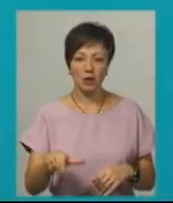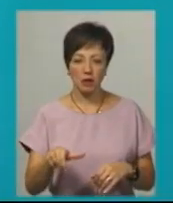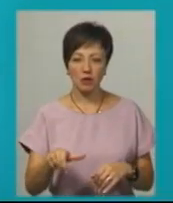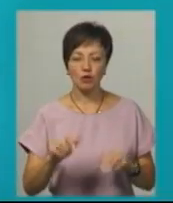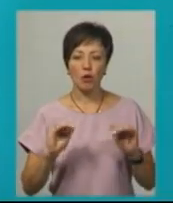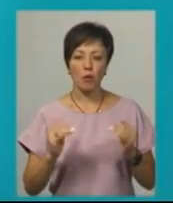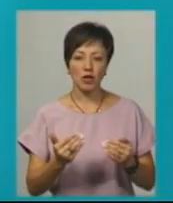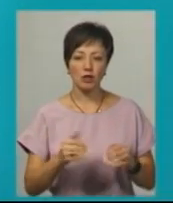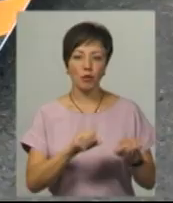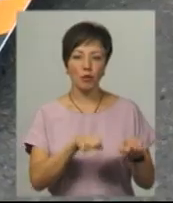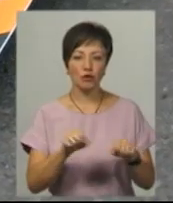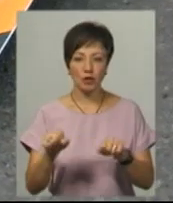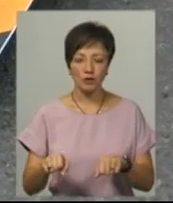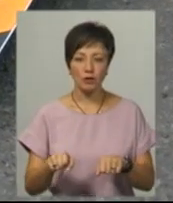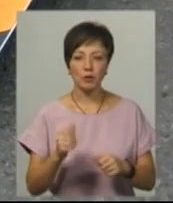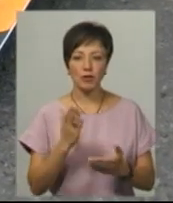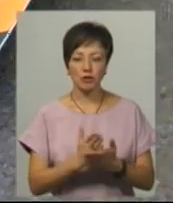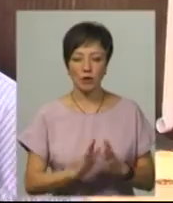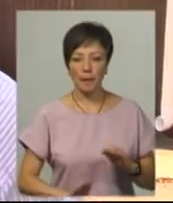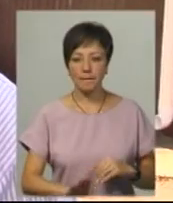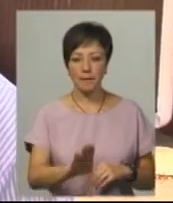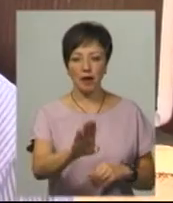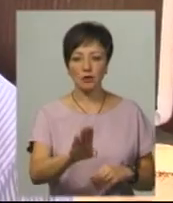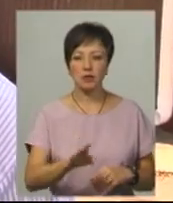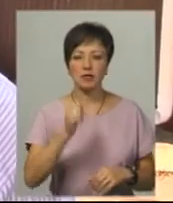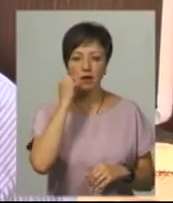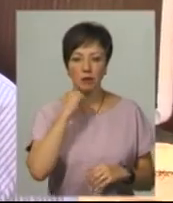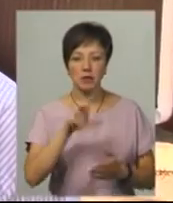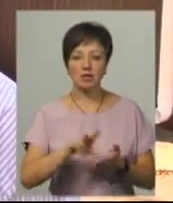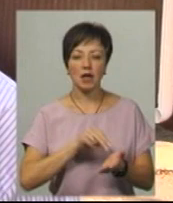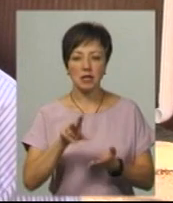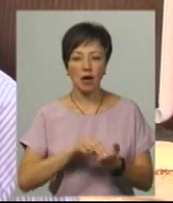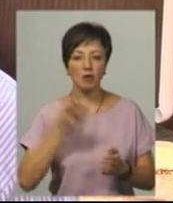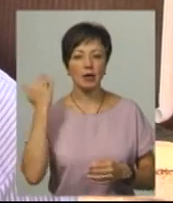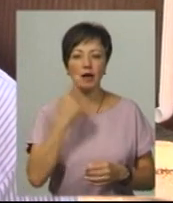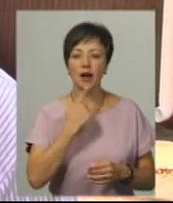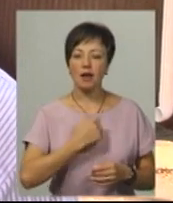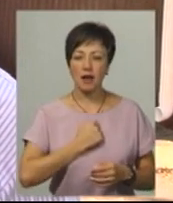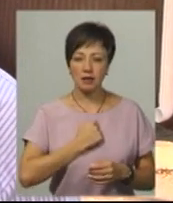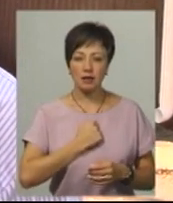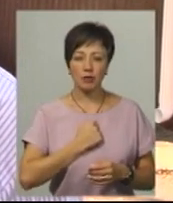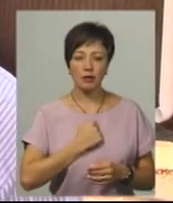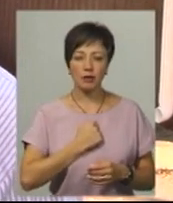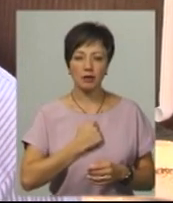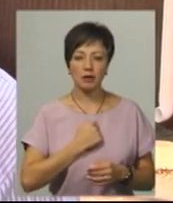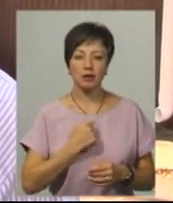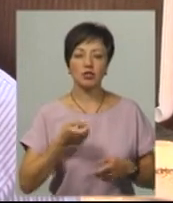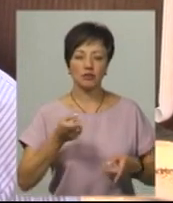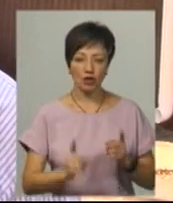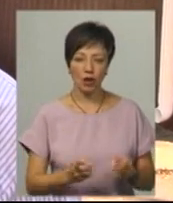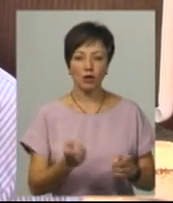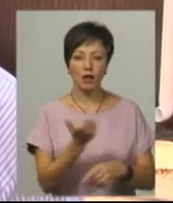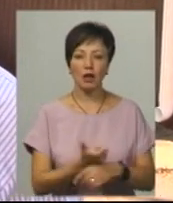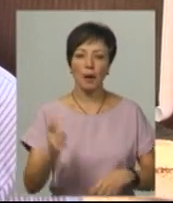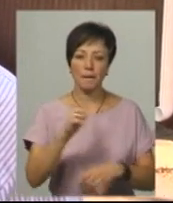обмеженими можливостями, існує пандус. Зі старими зразками, тими ще радянськими, скажімо так, він, звичайно,